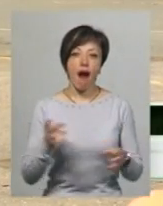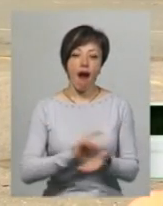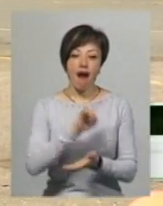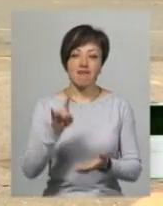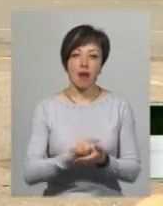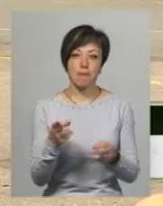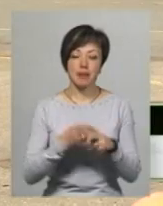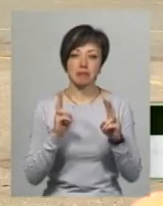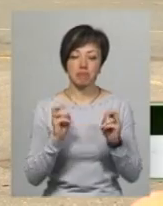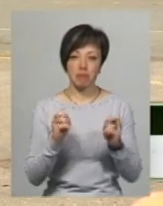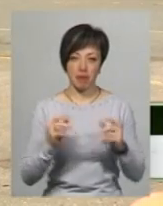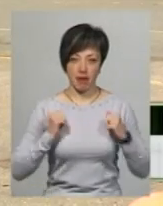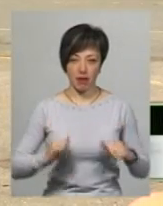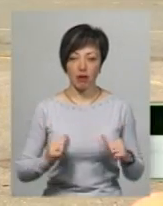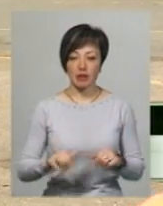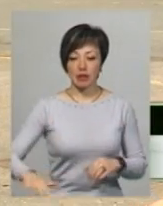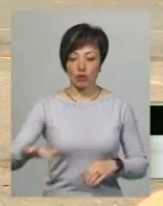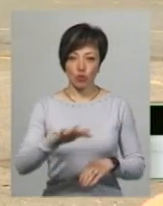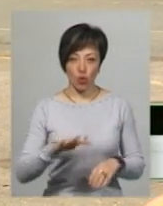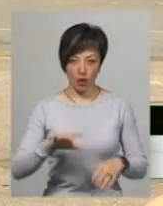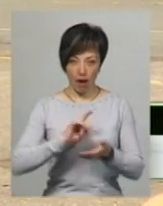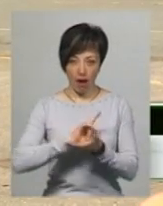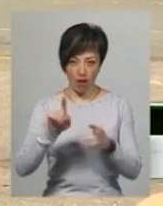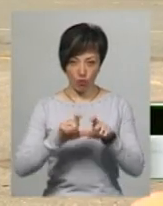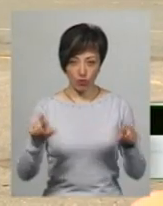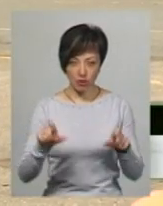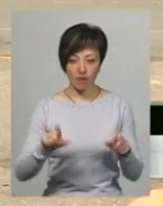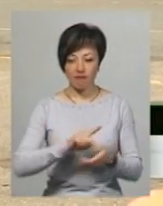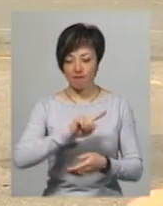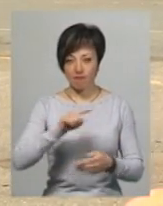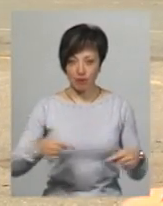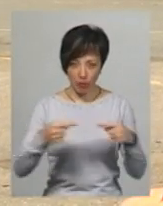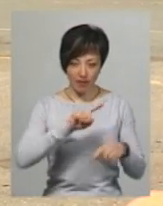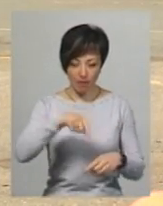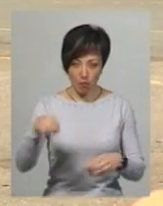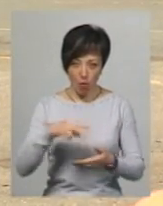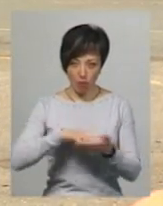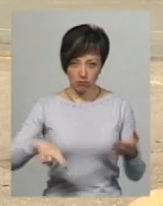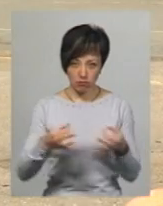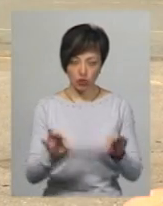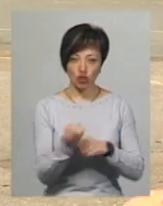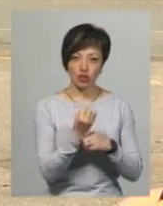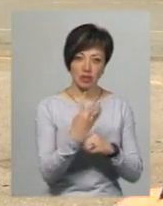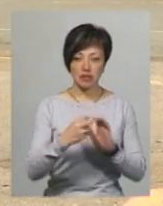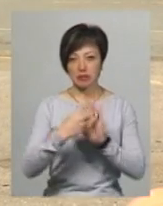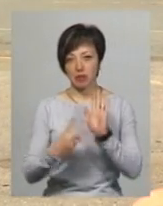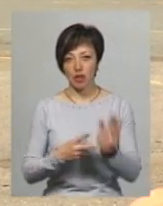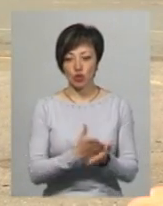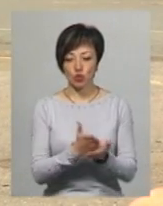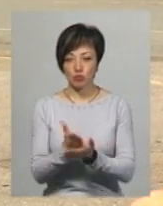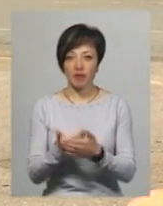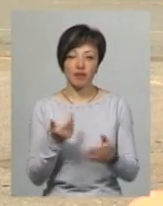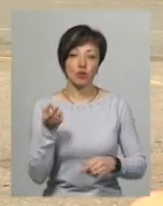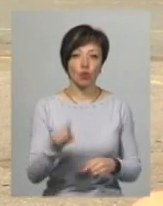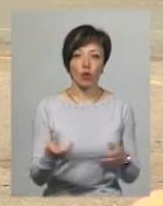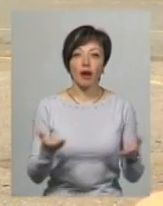І на території аеропорту, відповідно до сертифікаційних вимог, повинно працювати 14-17 служб, від того,